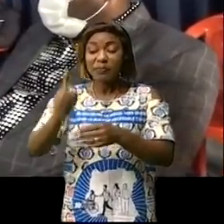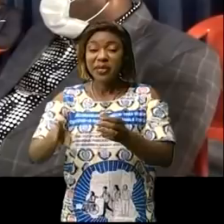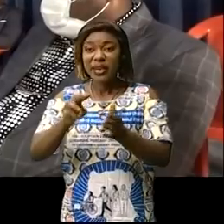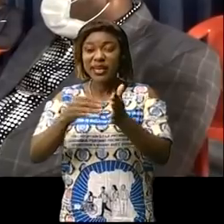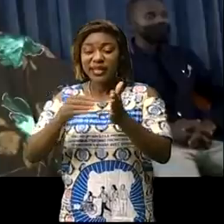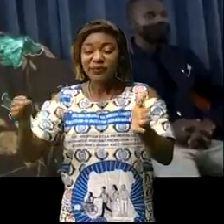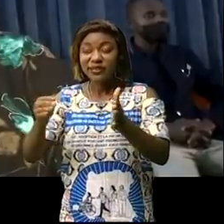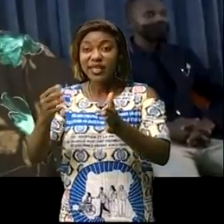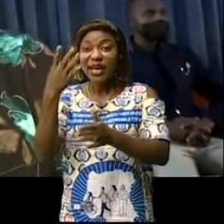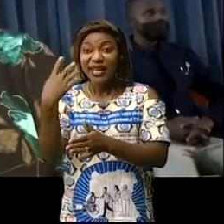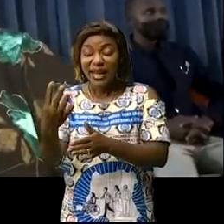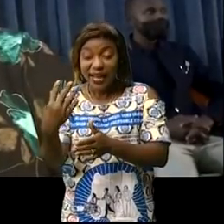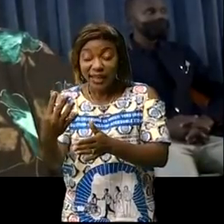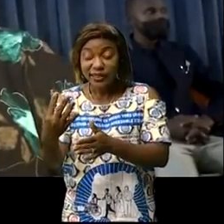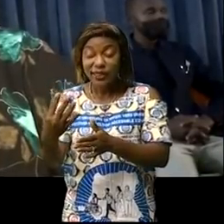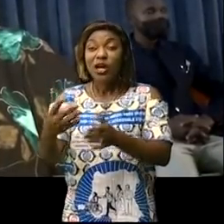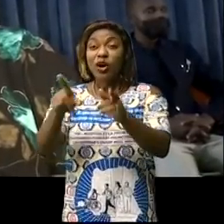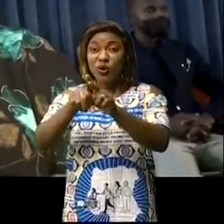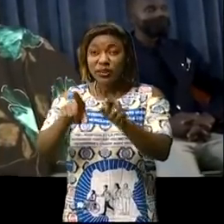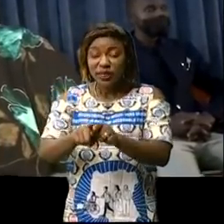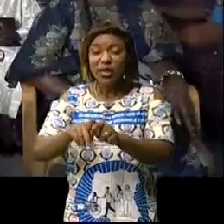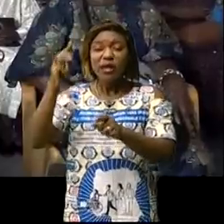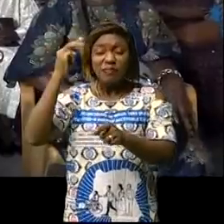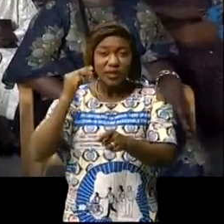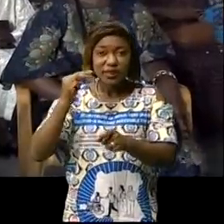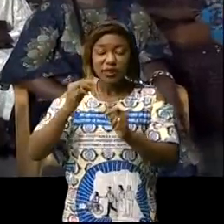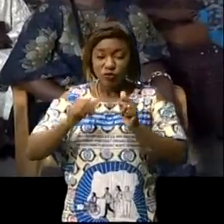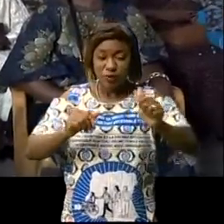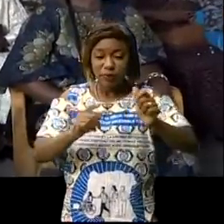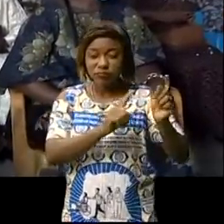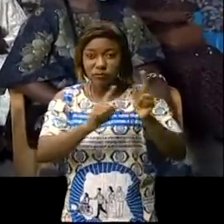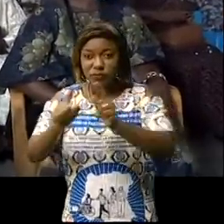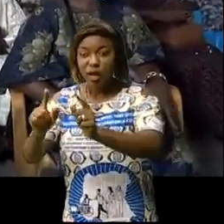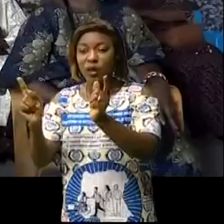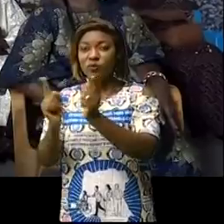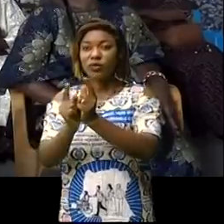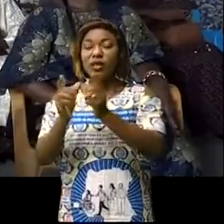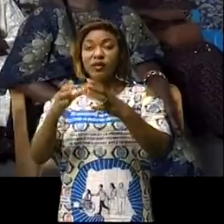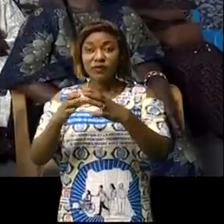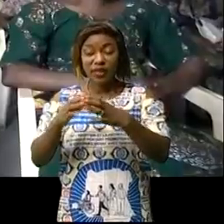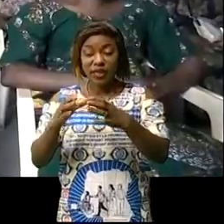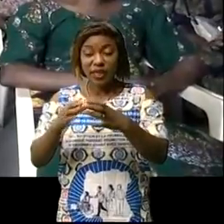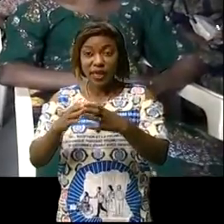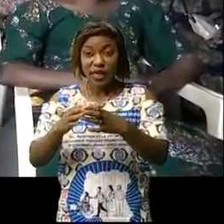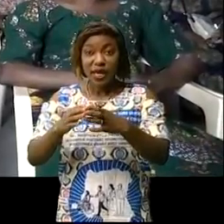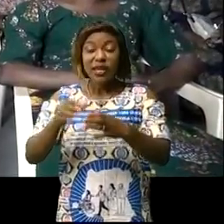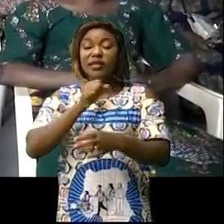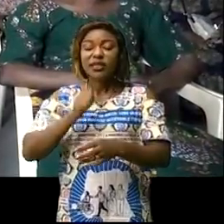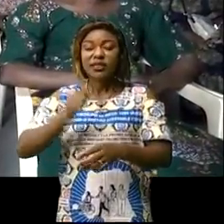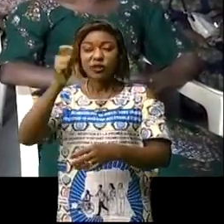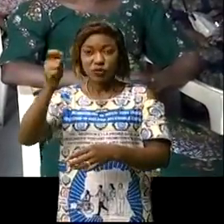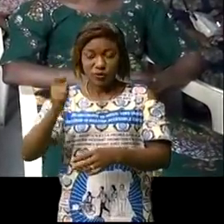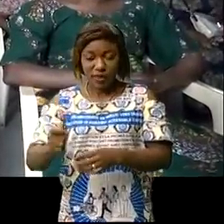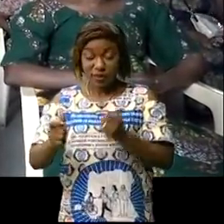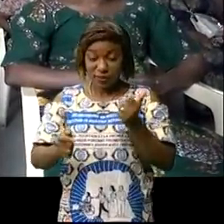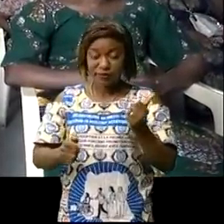nationale Serafine Kiloubou Koutouna est allée à la rencontre des anciens combattants à Gambela dans la commune de Kassavobo sur place